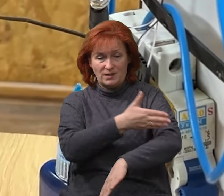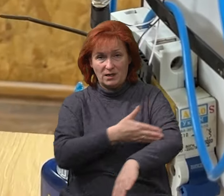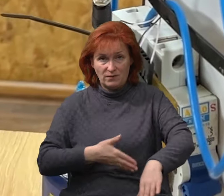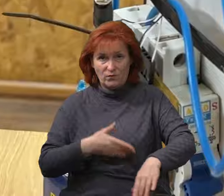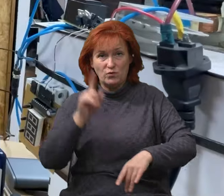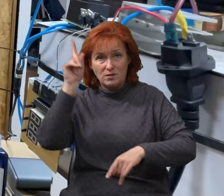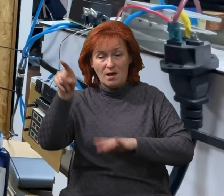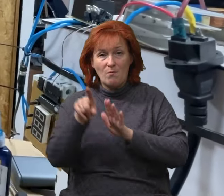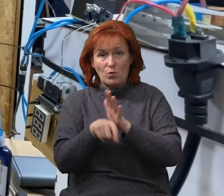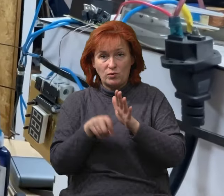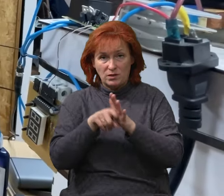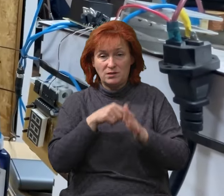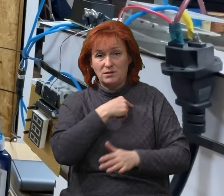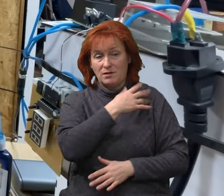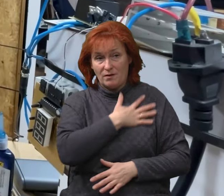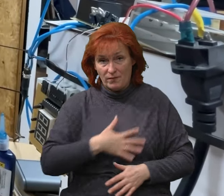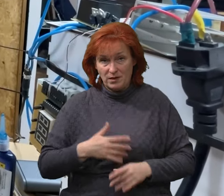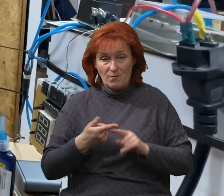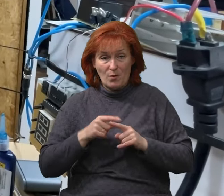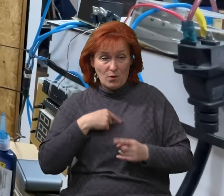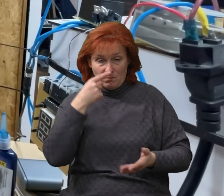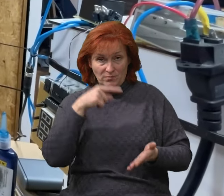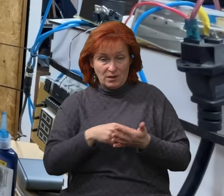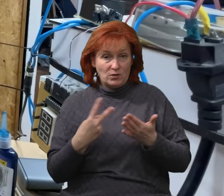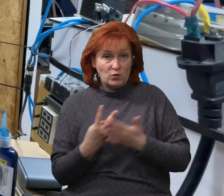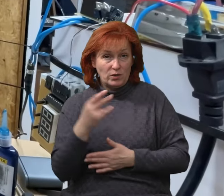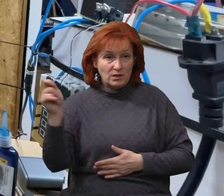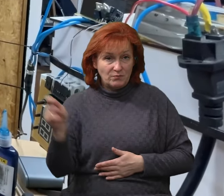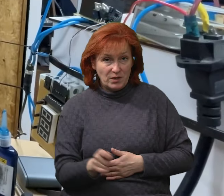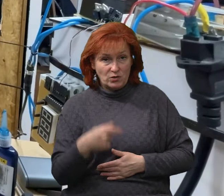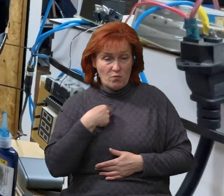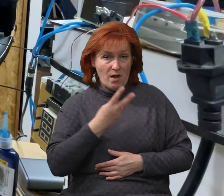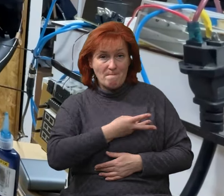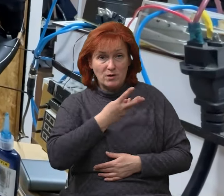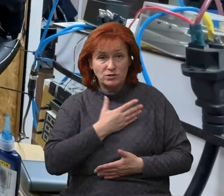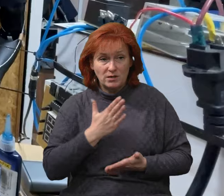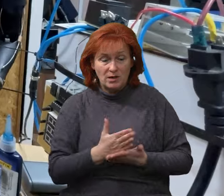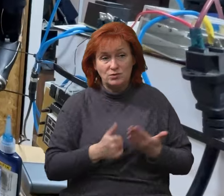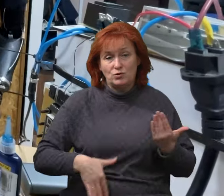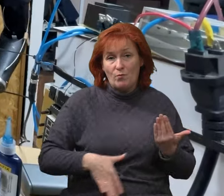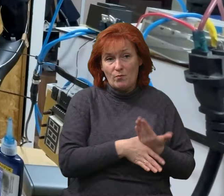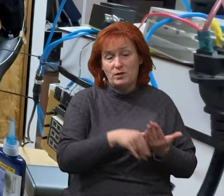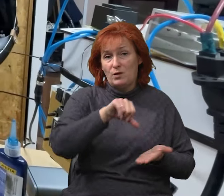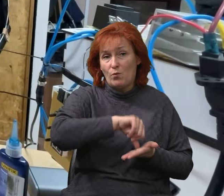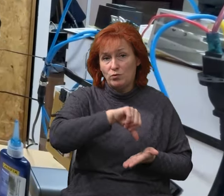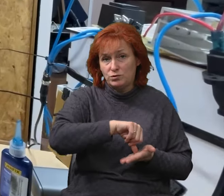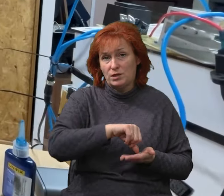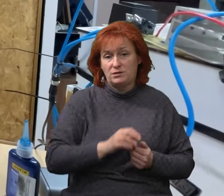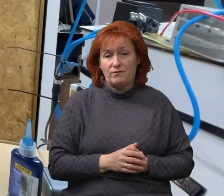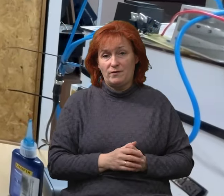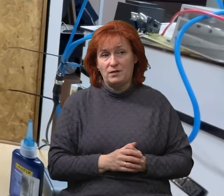Донеччині. У мене всього вийшло другий раз сюди приїхати. Просто в мене є бажання допомогти, поучаствувати,